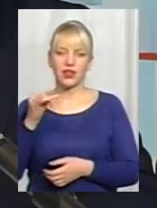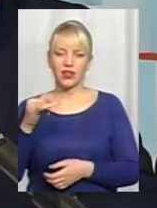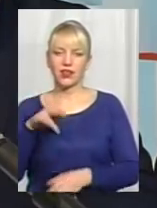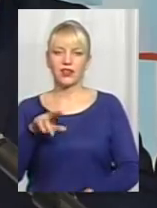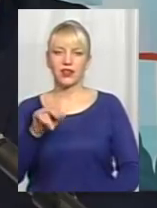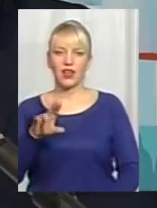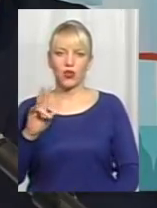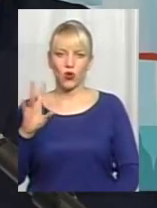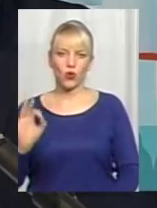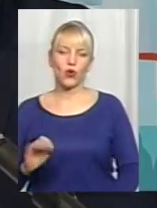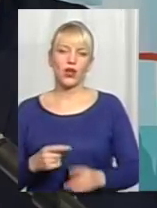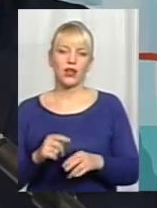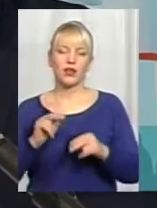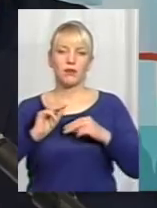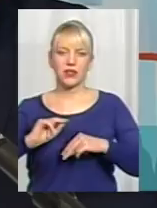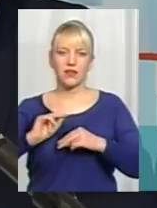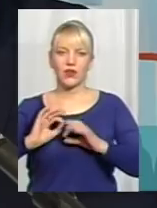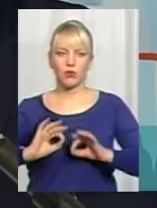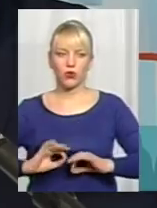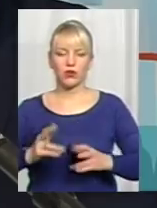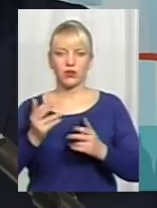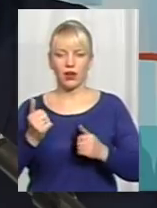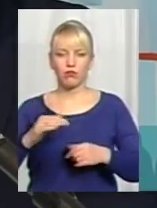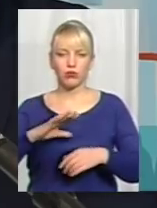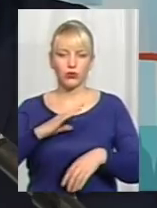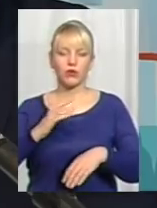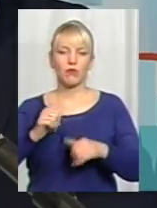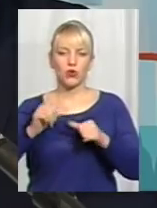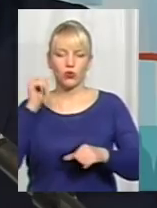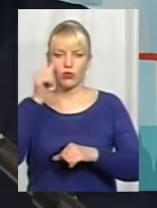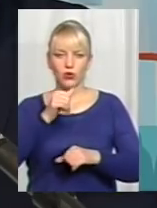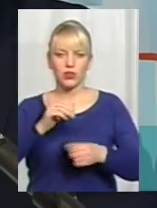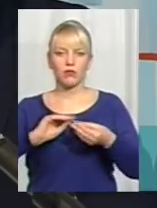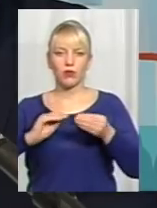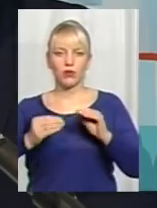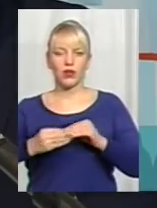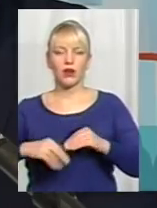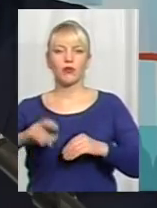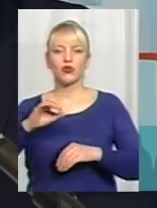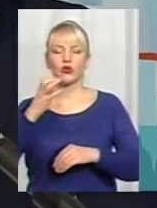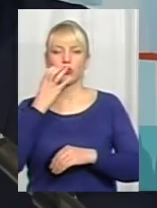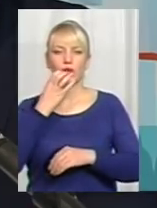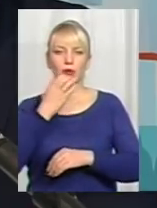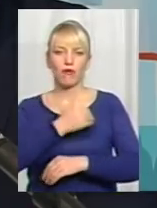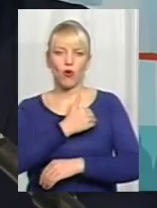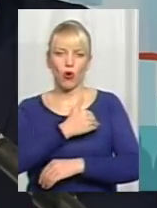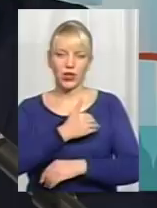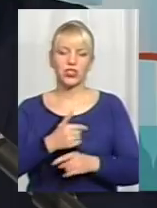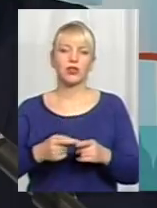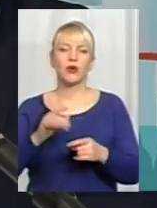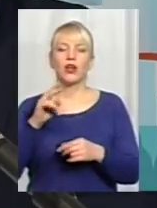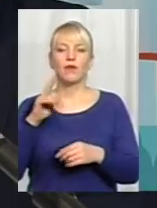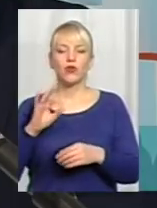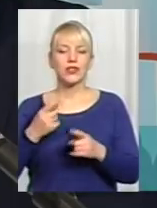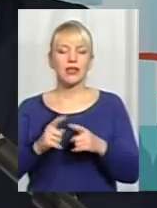і в якійсь мірі, і працівники прокуратурі відмічали, що, да, в минулому в нас були певні проблеми, ось, щодо теплового режиму, ну, це більш пов'язані